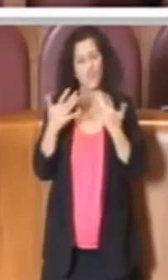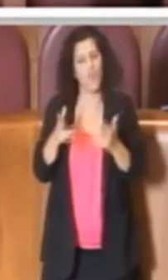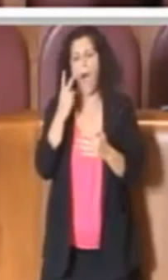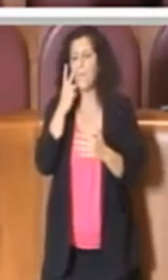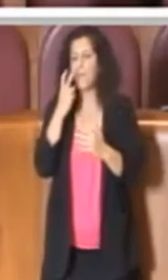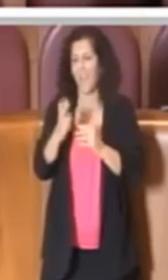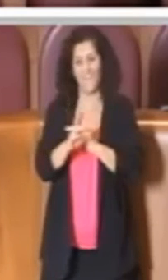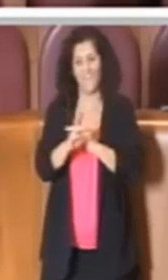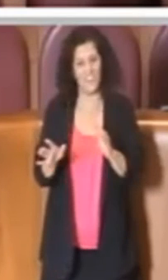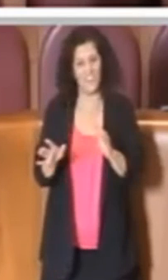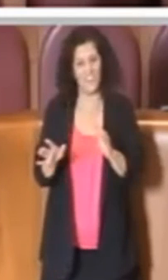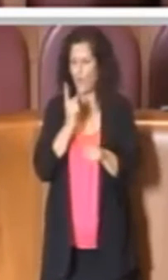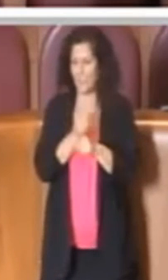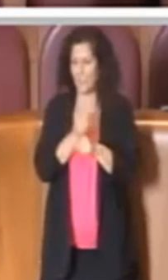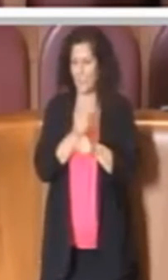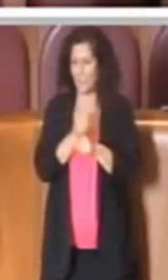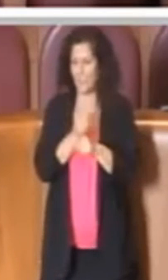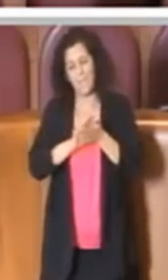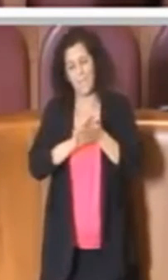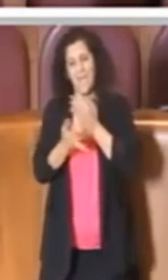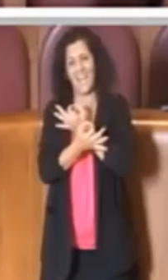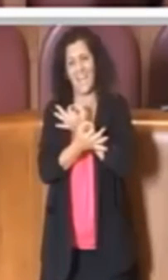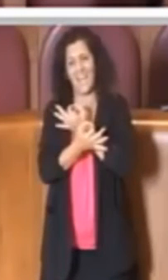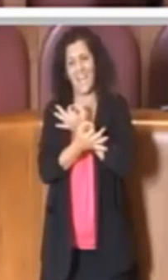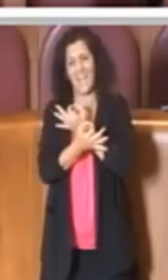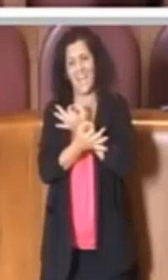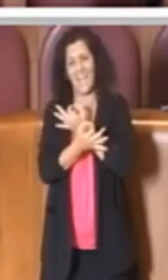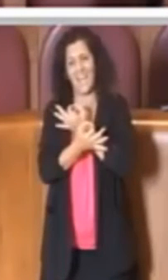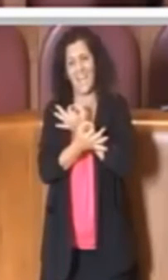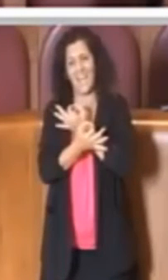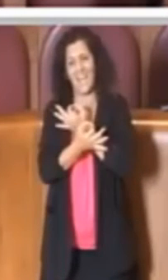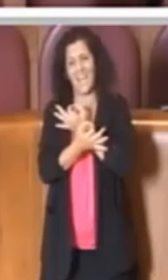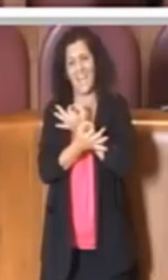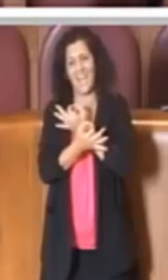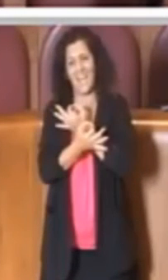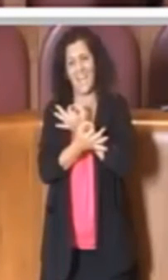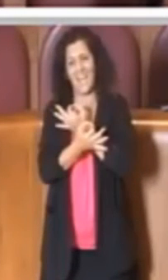che quindi ritengo sia assolutamente superfluo. Grazie.